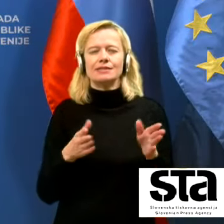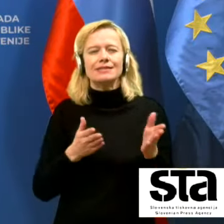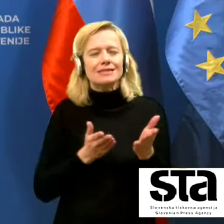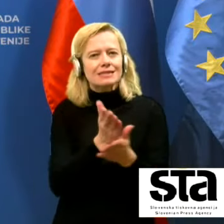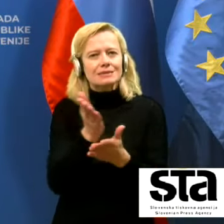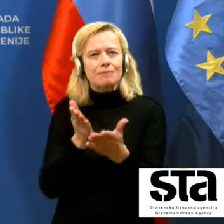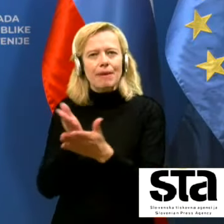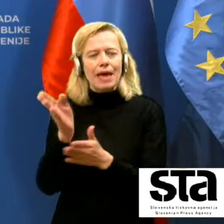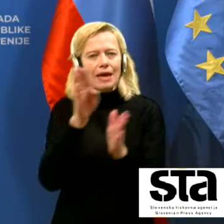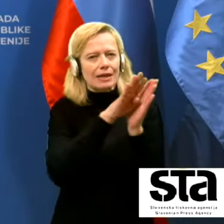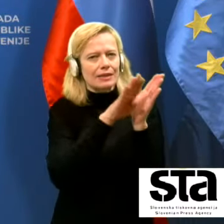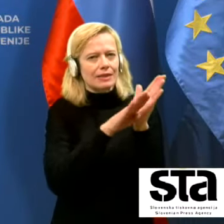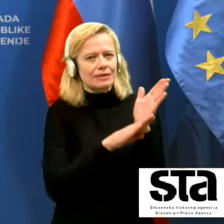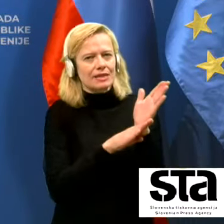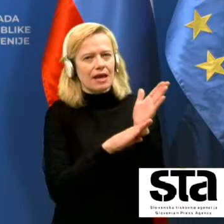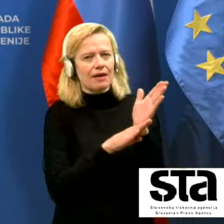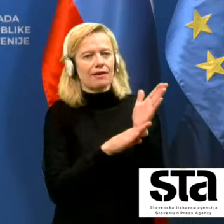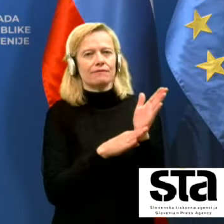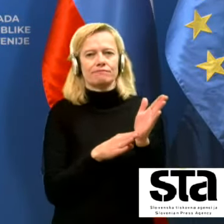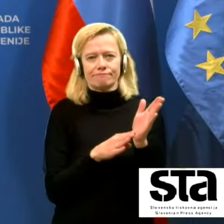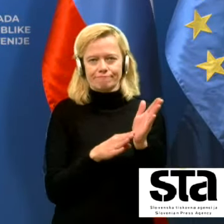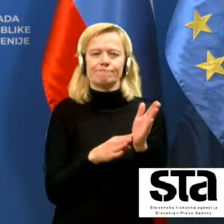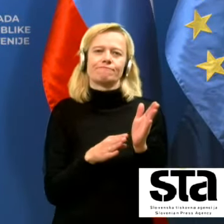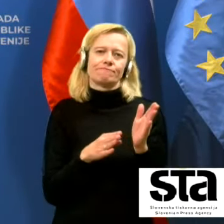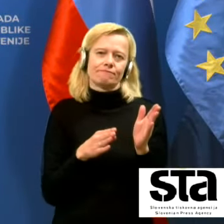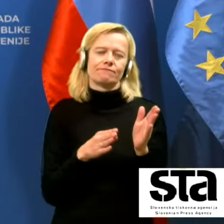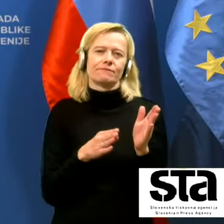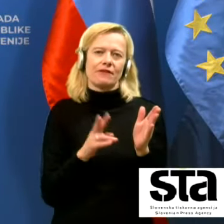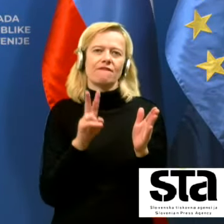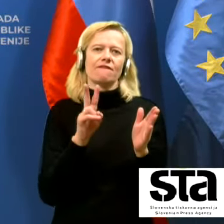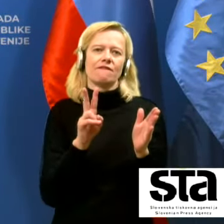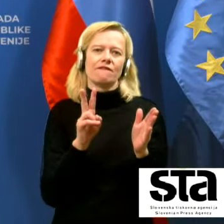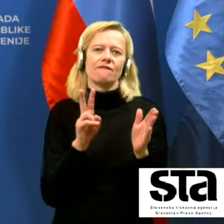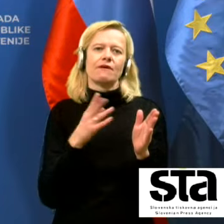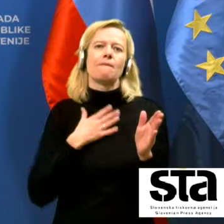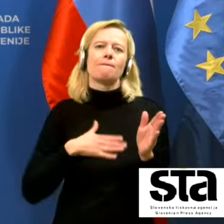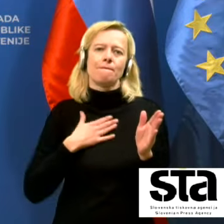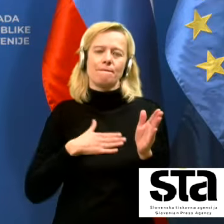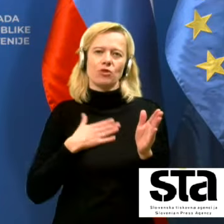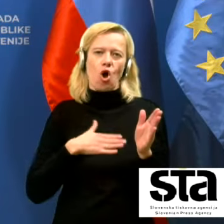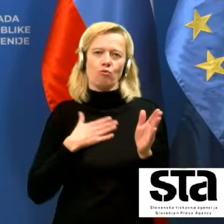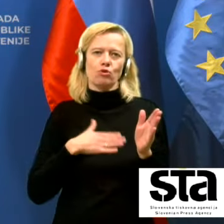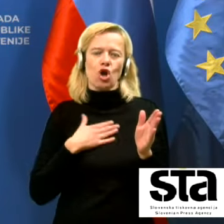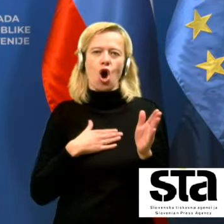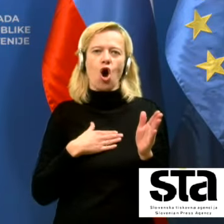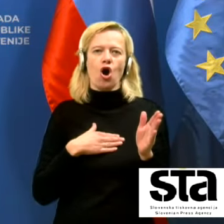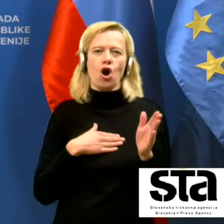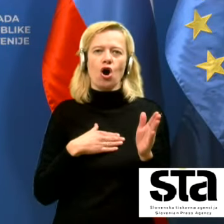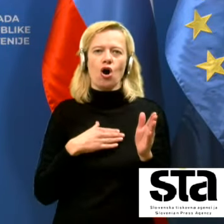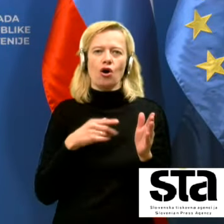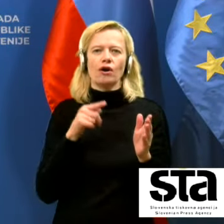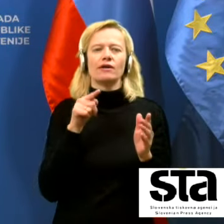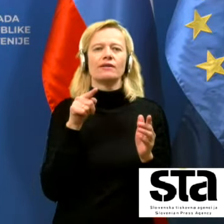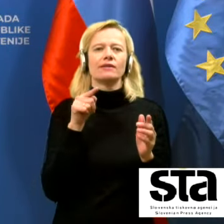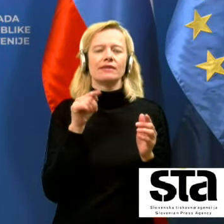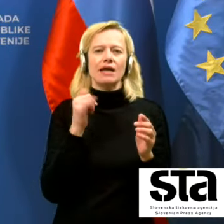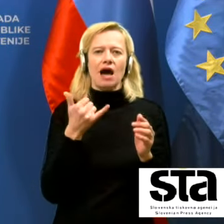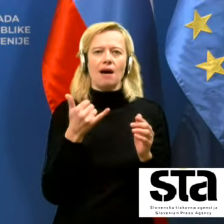vprit odločitvi, da se maske na odprtih prostorih